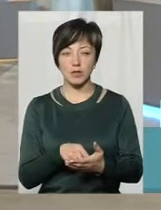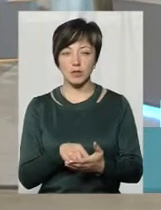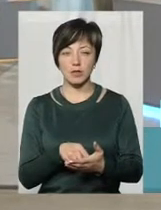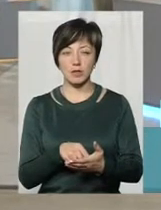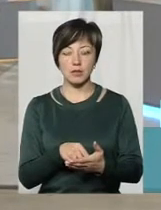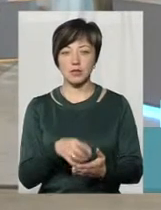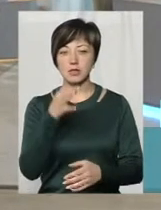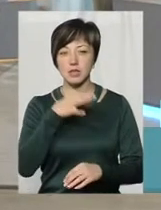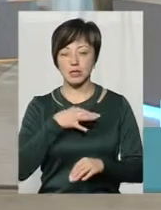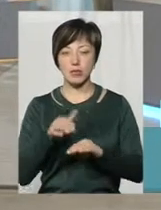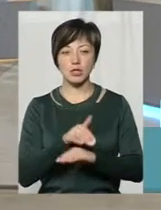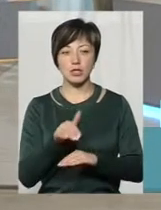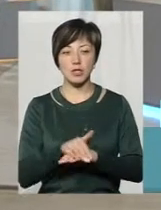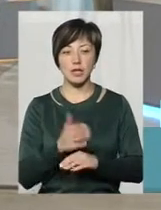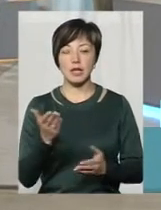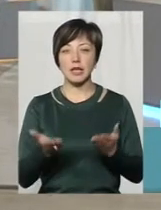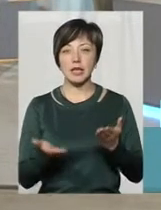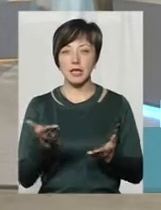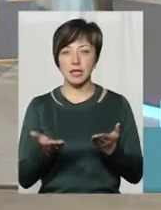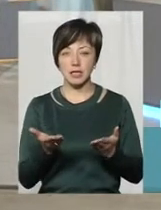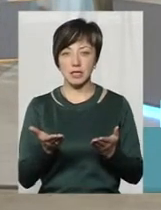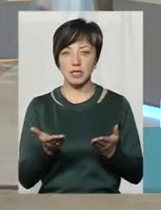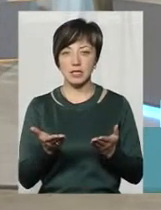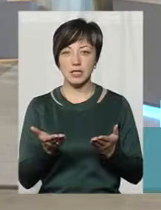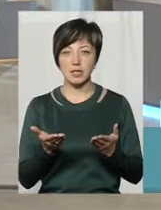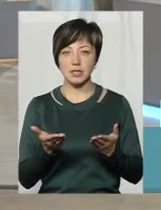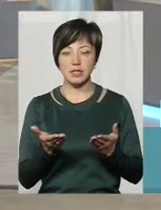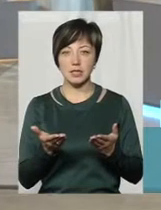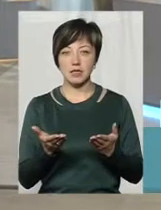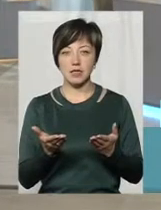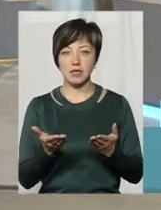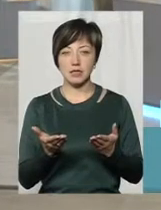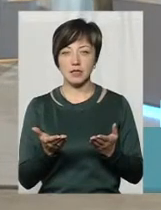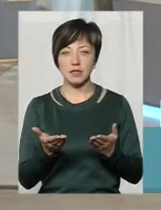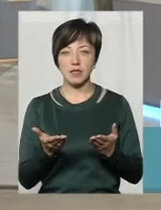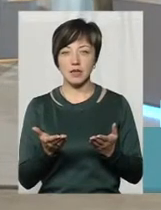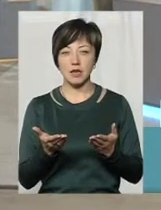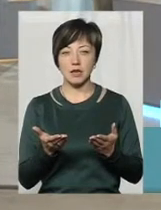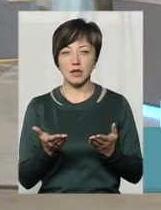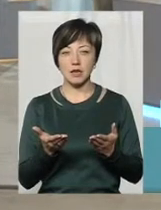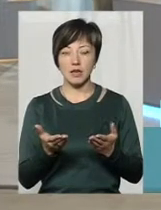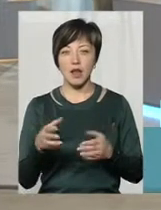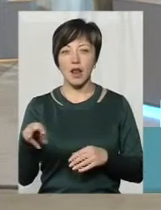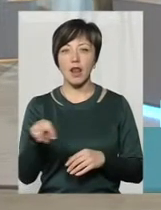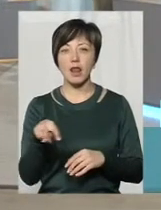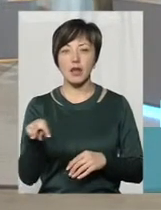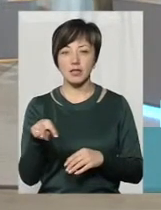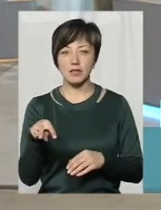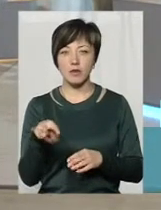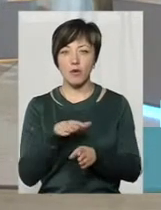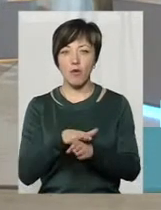Скажіть, будь ласка, якщо проходит струнок блезнєго, живой мосив, і він повністю